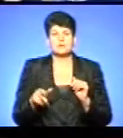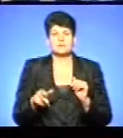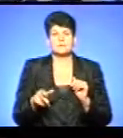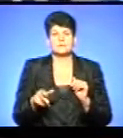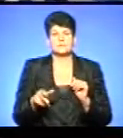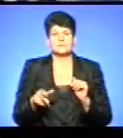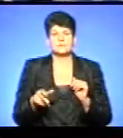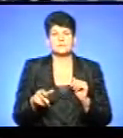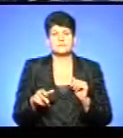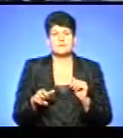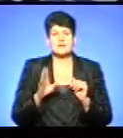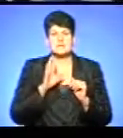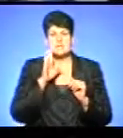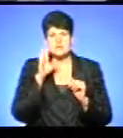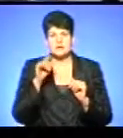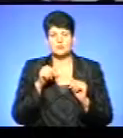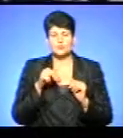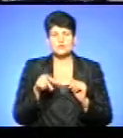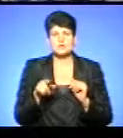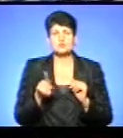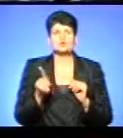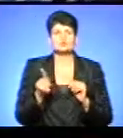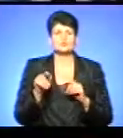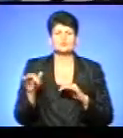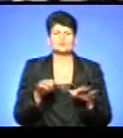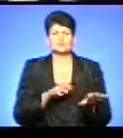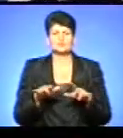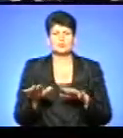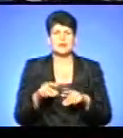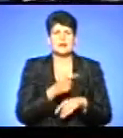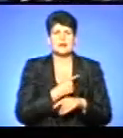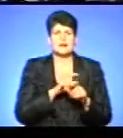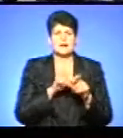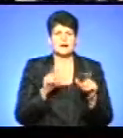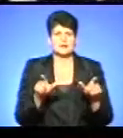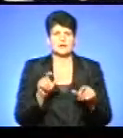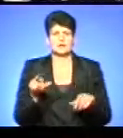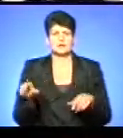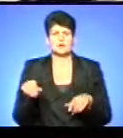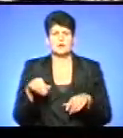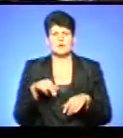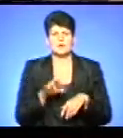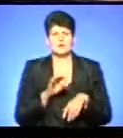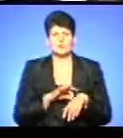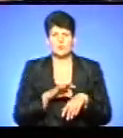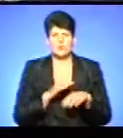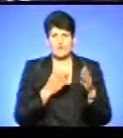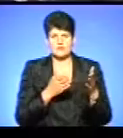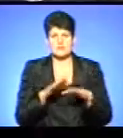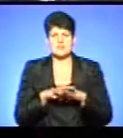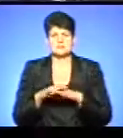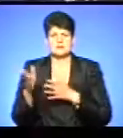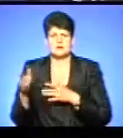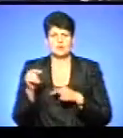пройдіть. Зранку пройдіть. Який рух? Лікарня. Люди ходять хворі. Люди там базар,